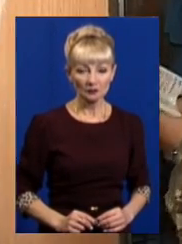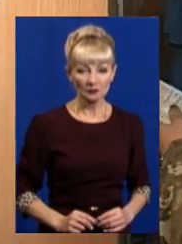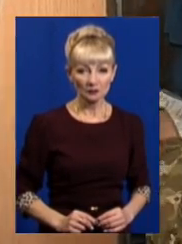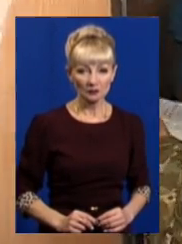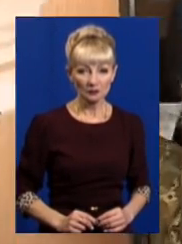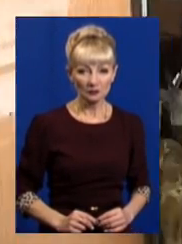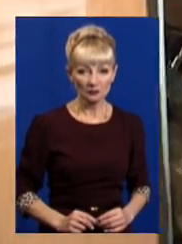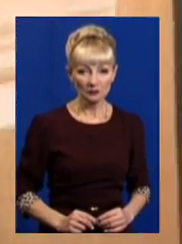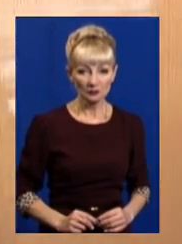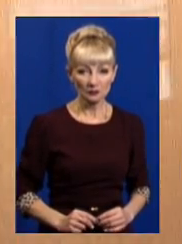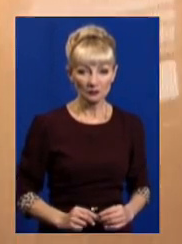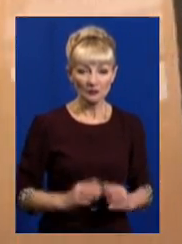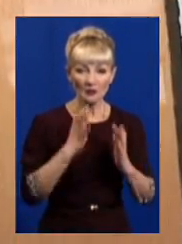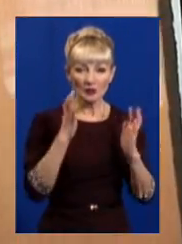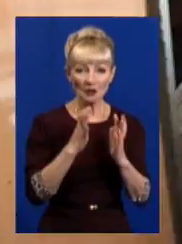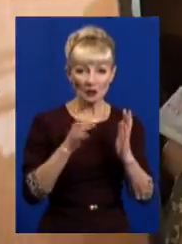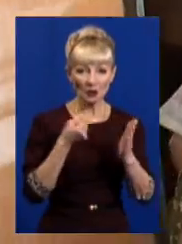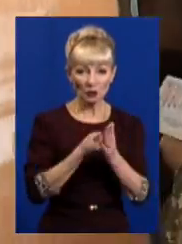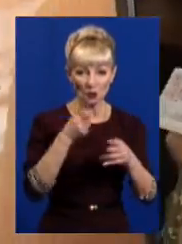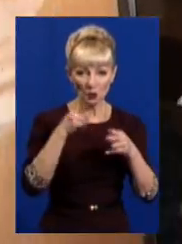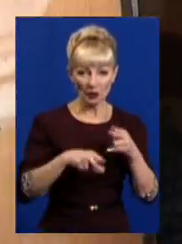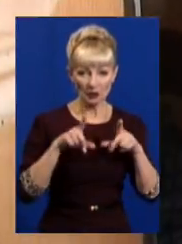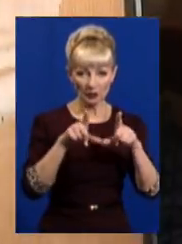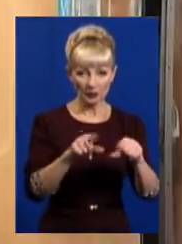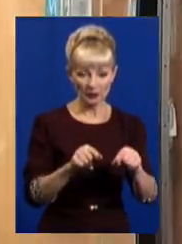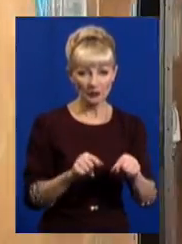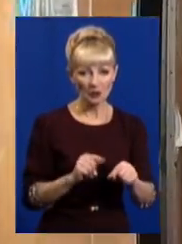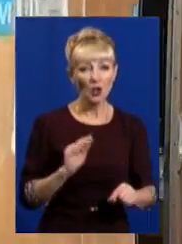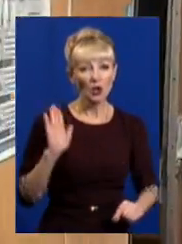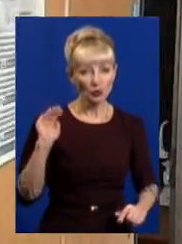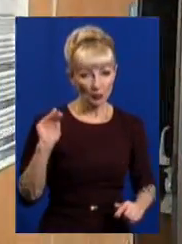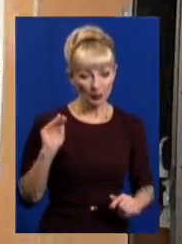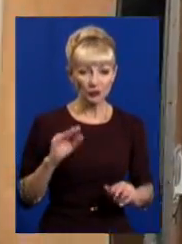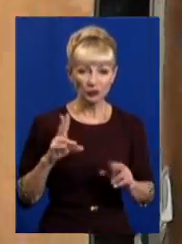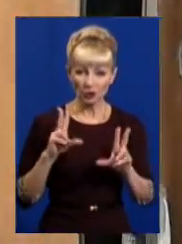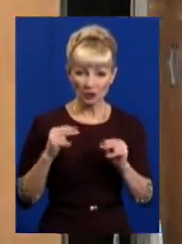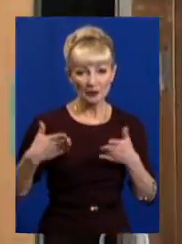«Міграційну карту зберігайте до моменту визбуття з території України. До побачення 6-го віддорога».